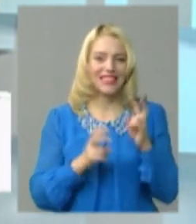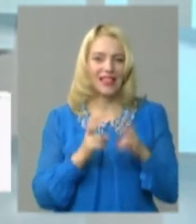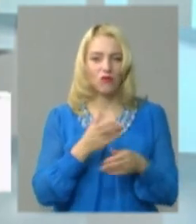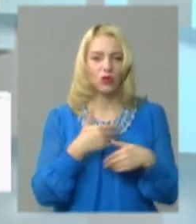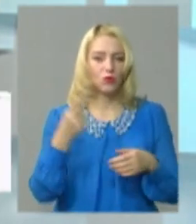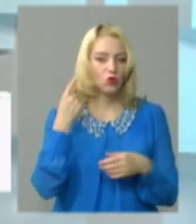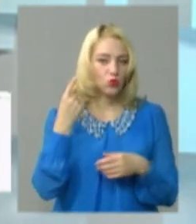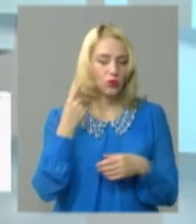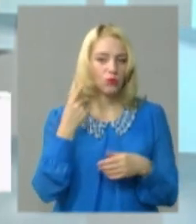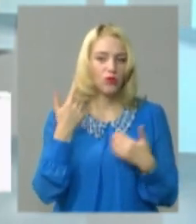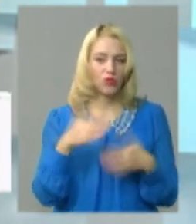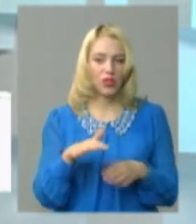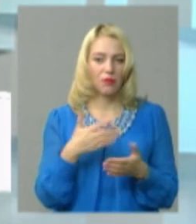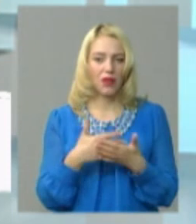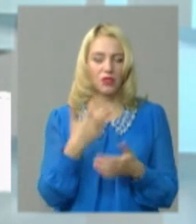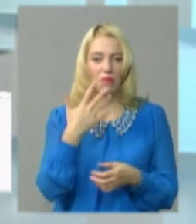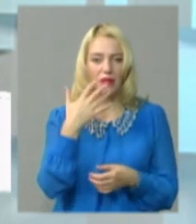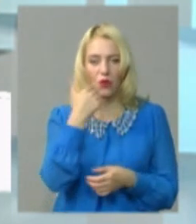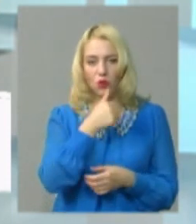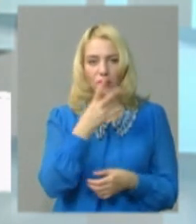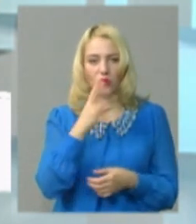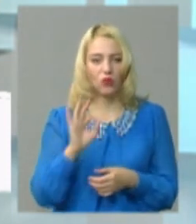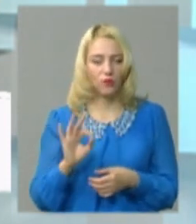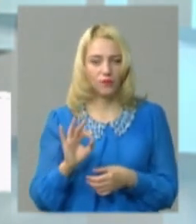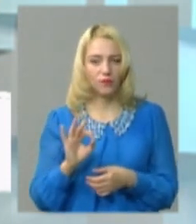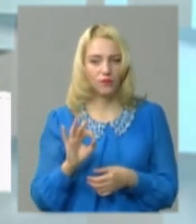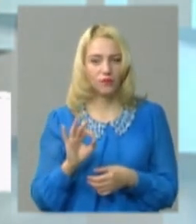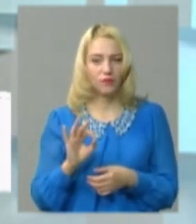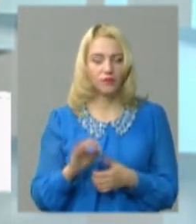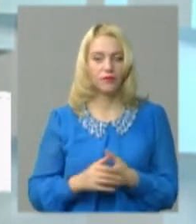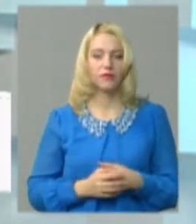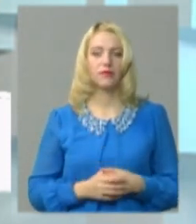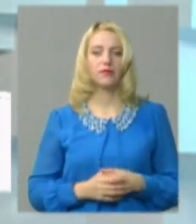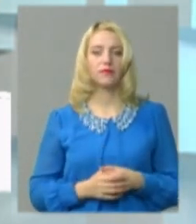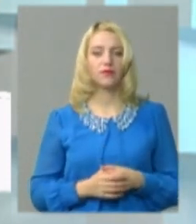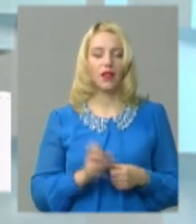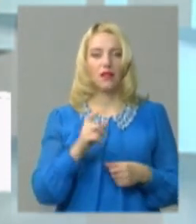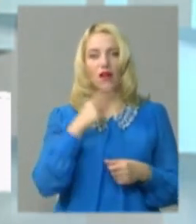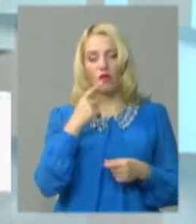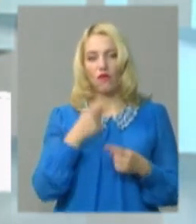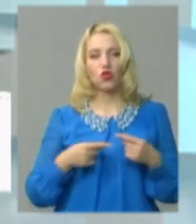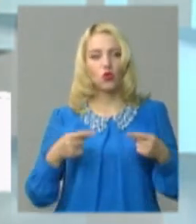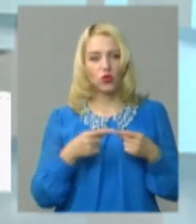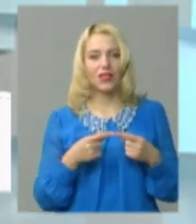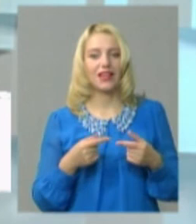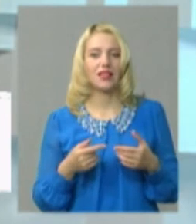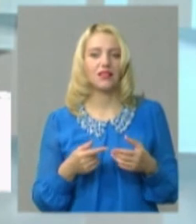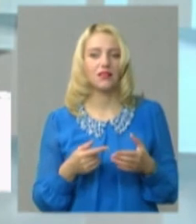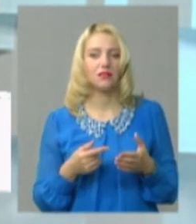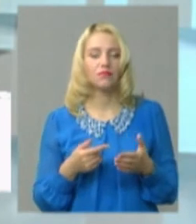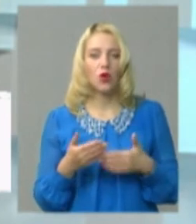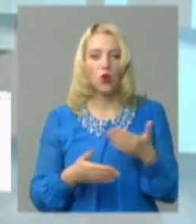чуємо вже майже 5 років, але, як то кажуть, конкретні кроки по